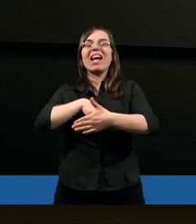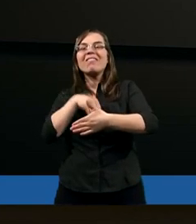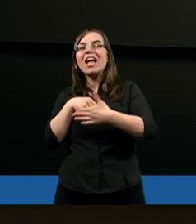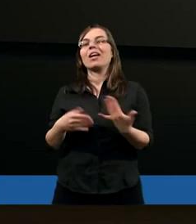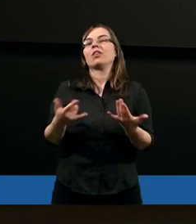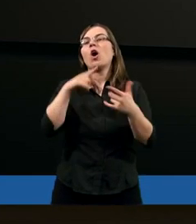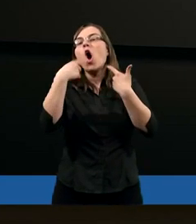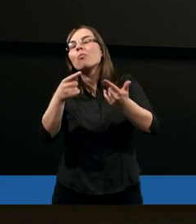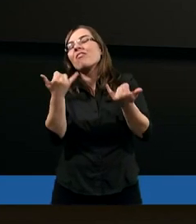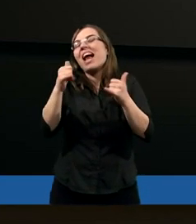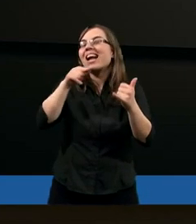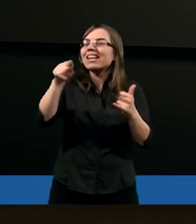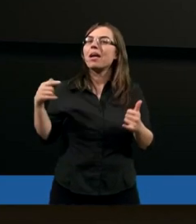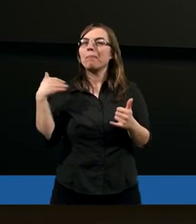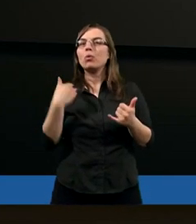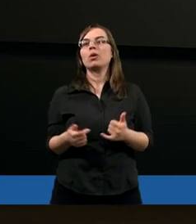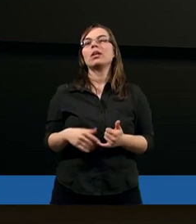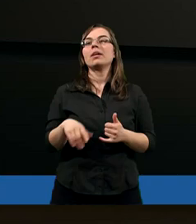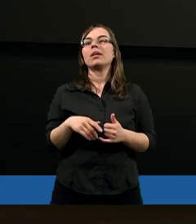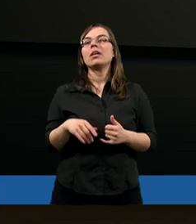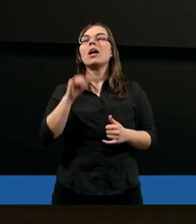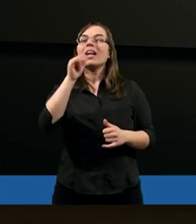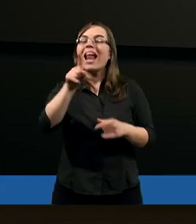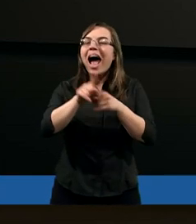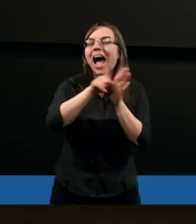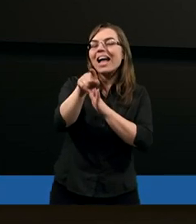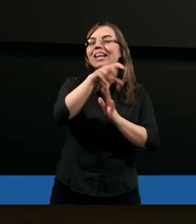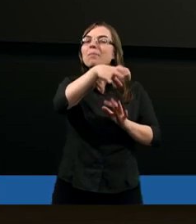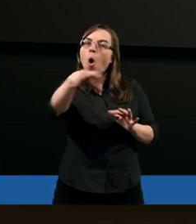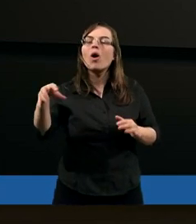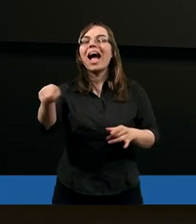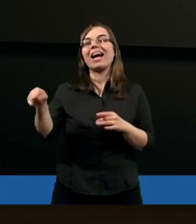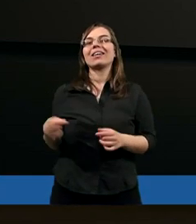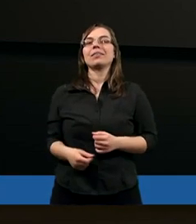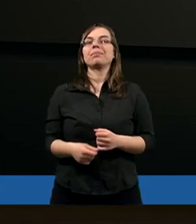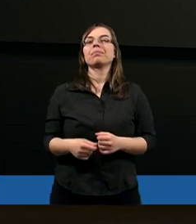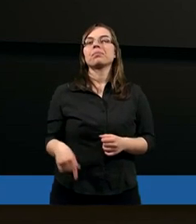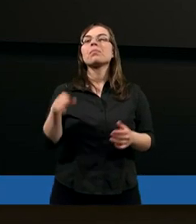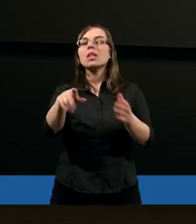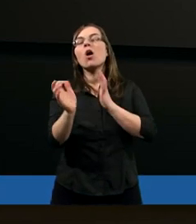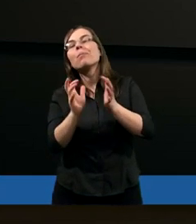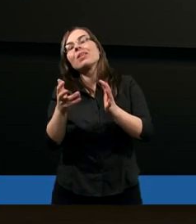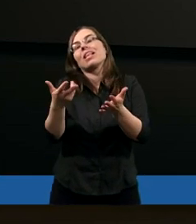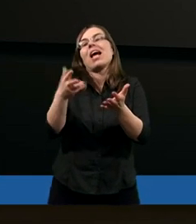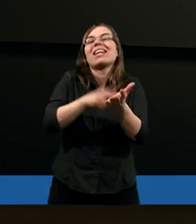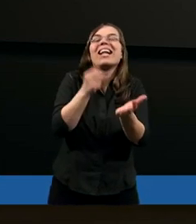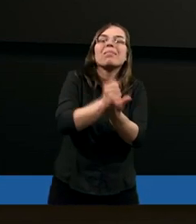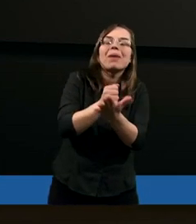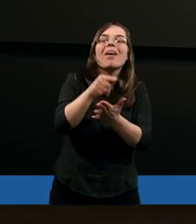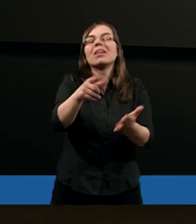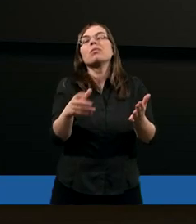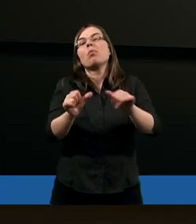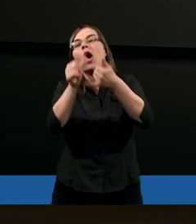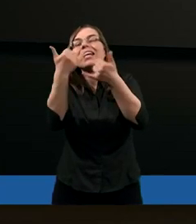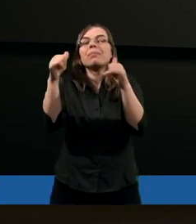egzystencjalne, kiedy na zborach leżał ciężar opieki nad wdowami, nad osobami